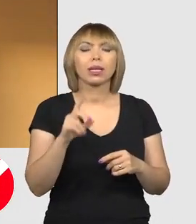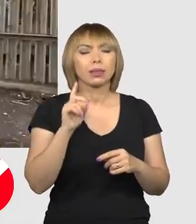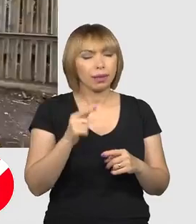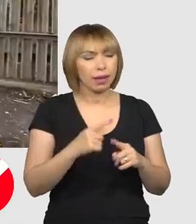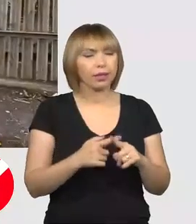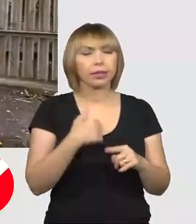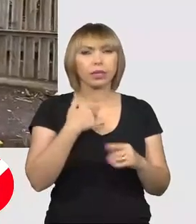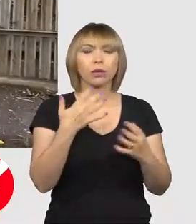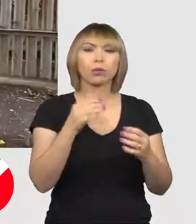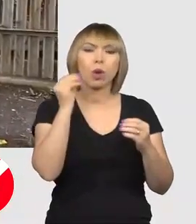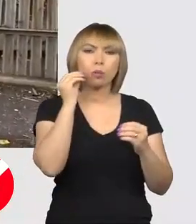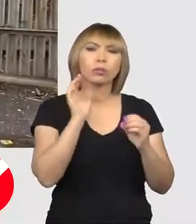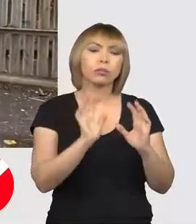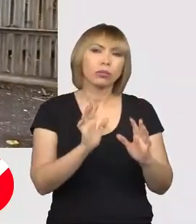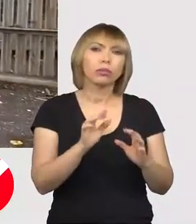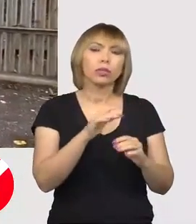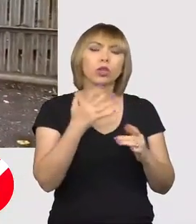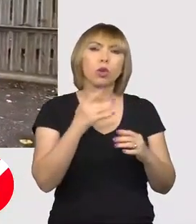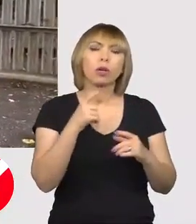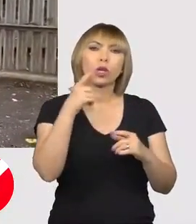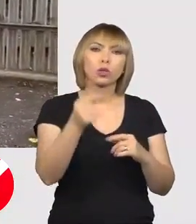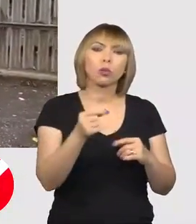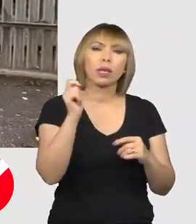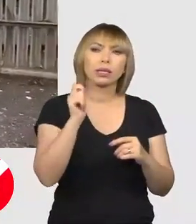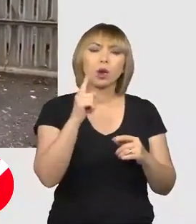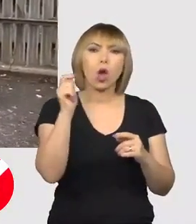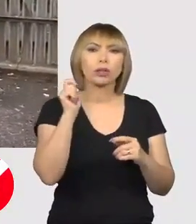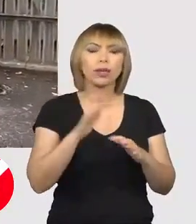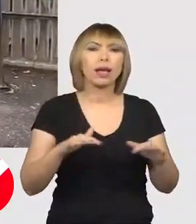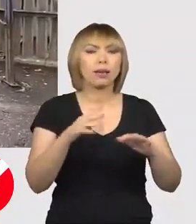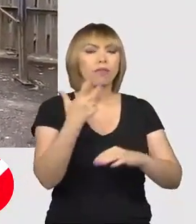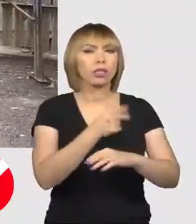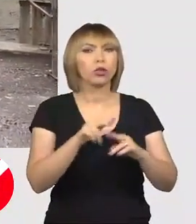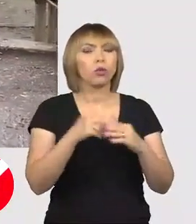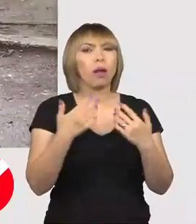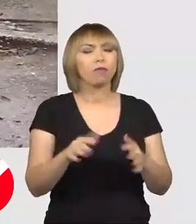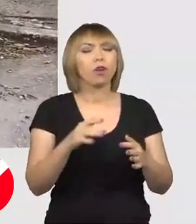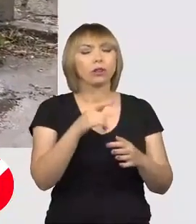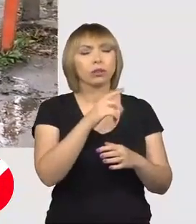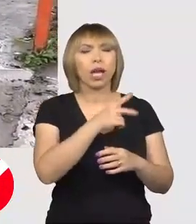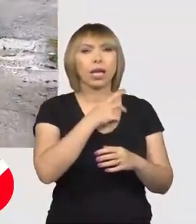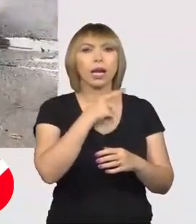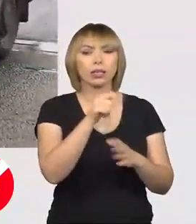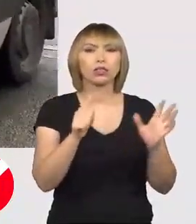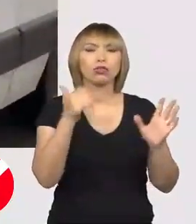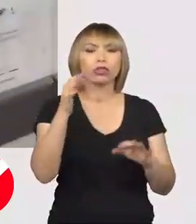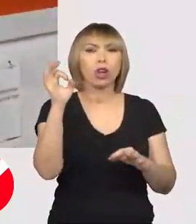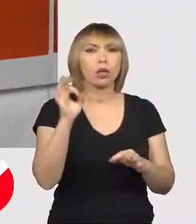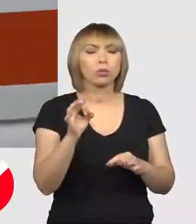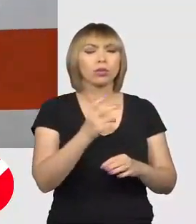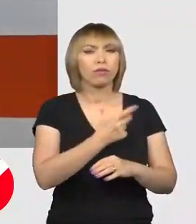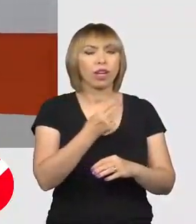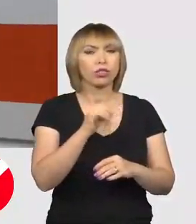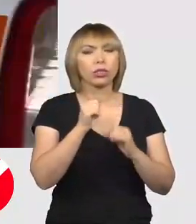Deci, în mod normal, dublarea numărului de cazuri într-o țară vaccinată cu Marea Britanie, cu 65% vaccinare sau în Statele